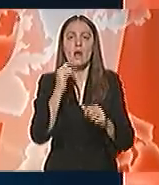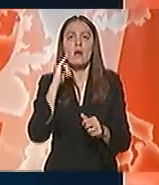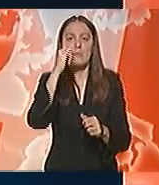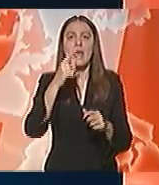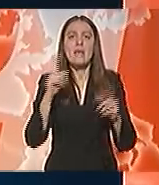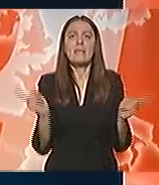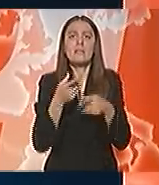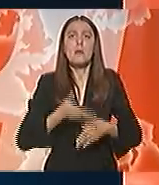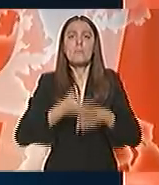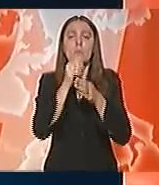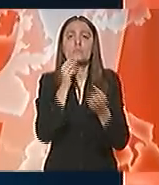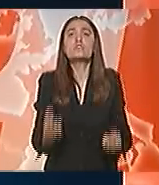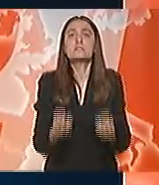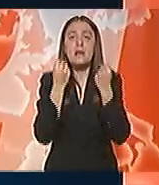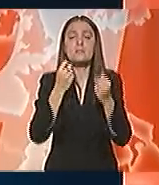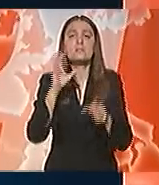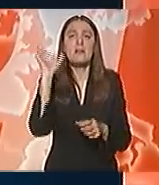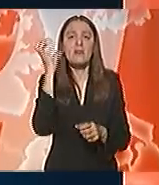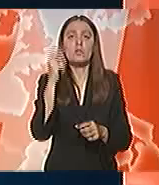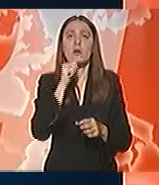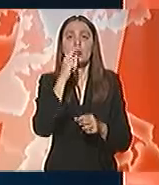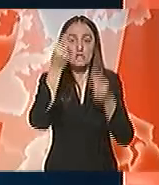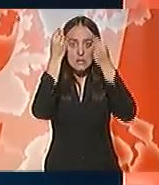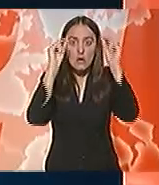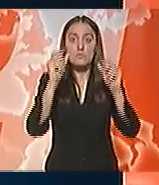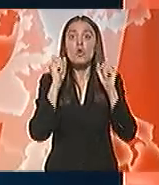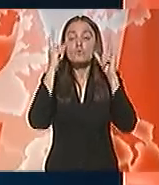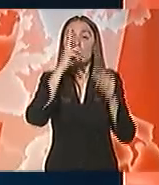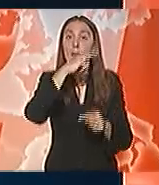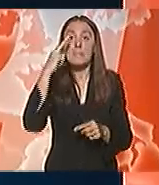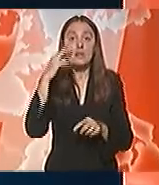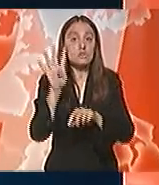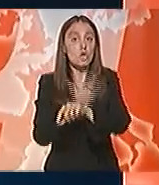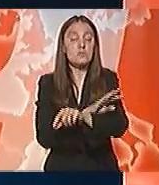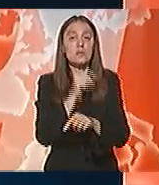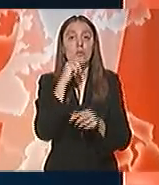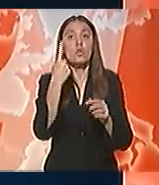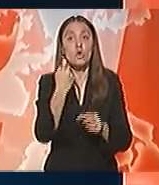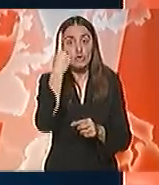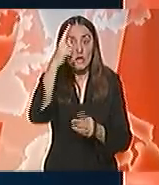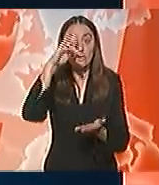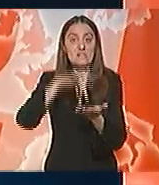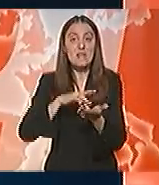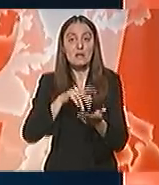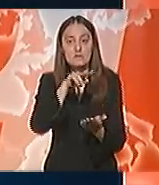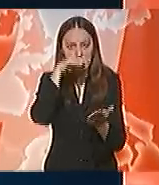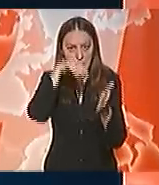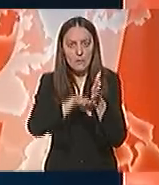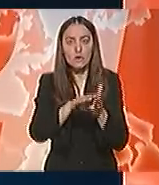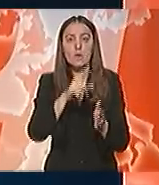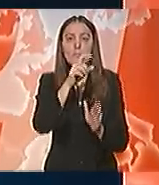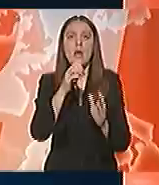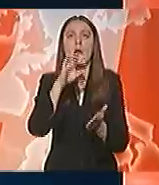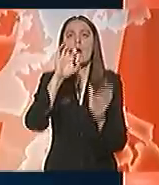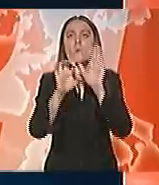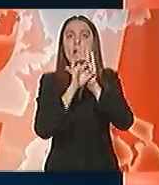i kola hitne pomoći i spasioci, a vatrogasti su saopštili da se čudan miris osjetio i u još jednoj stanici metroa u Japanskoj prestonici.